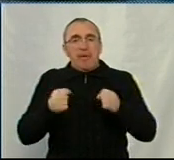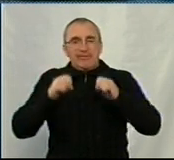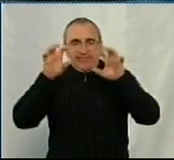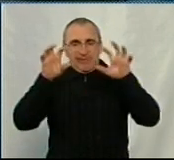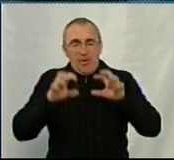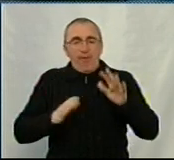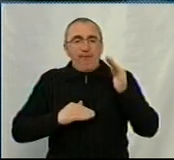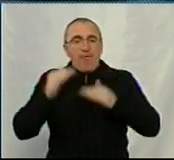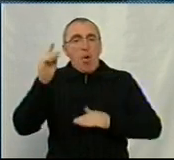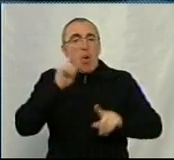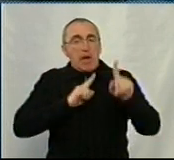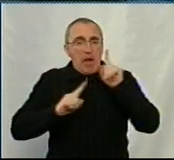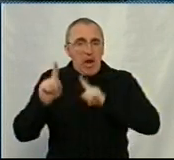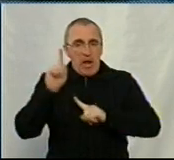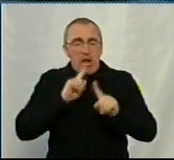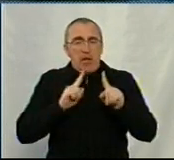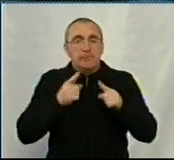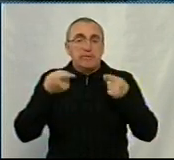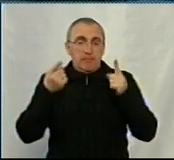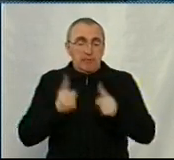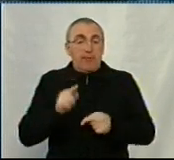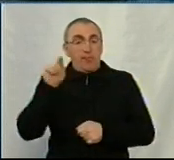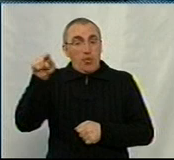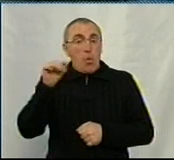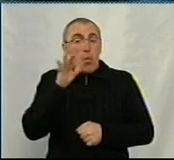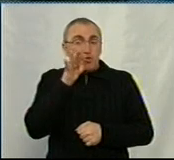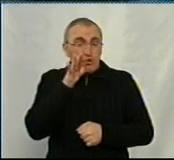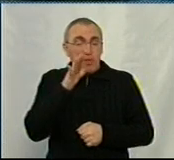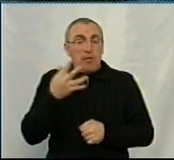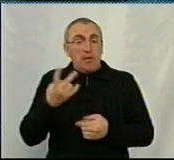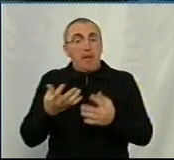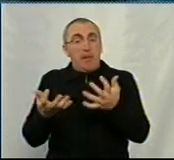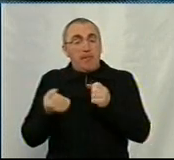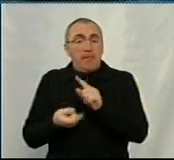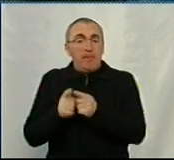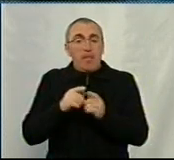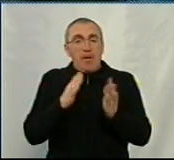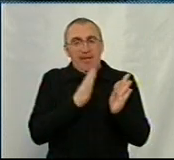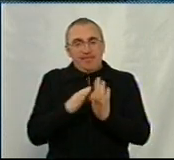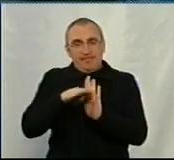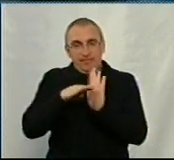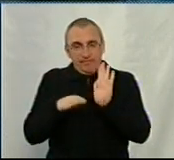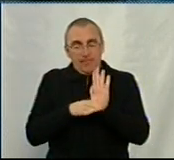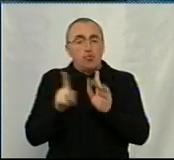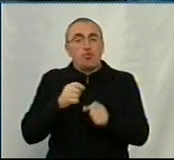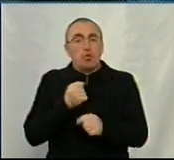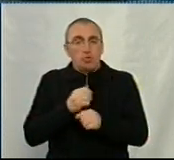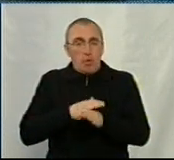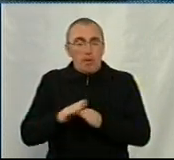Радою, і насправді в той час треба було прийняти зміни до регламенту, що і зробила